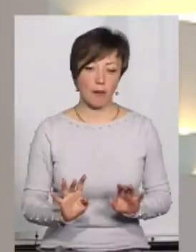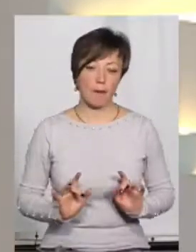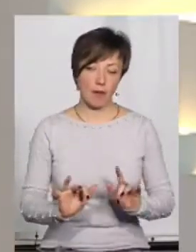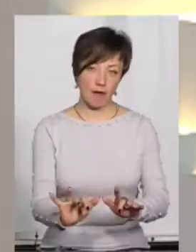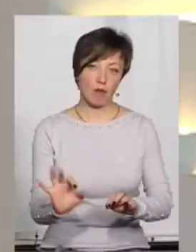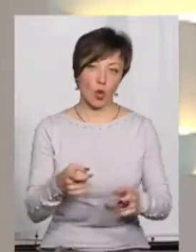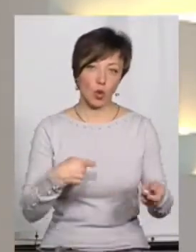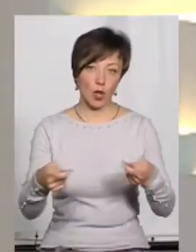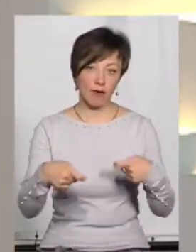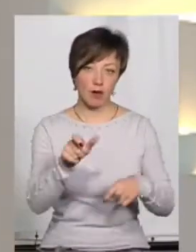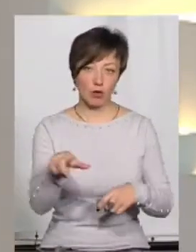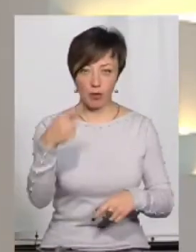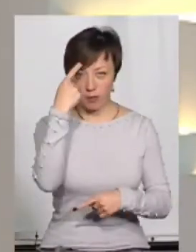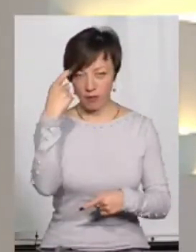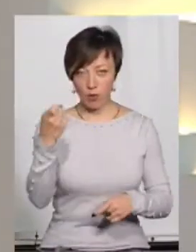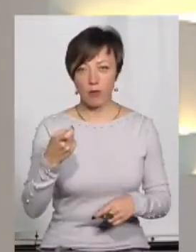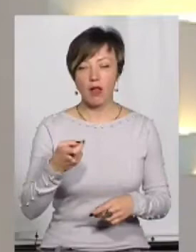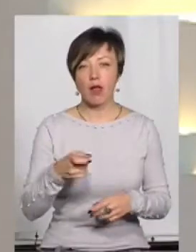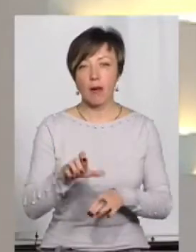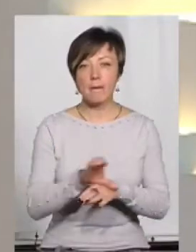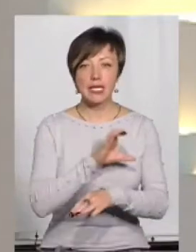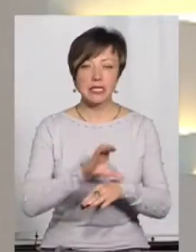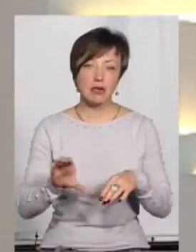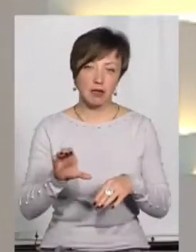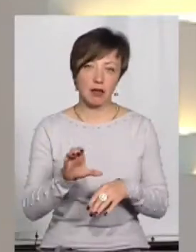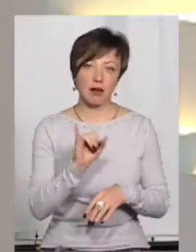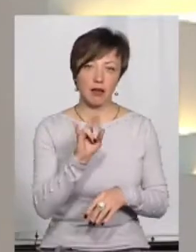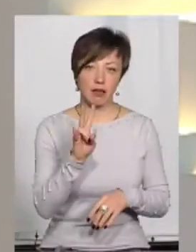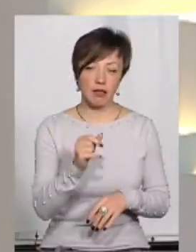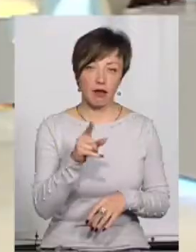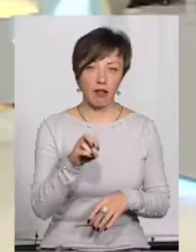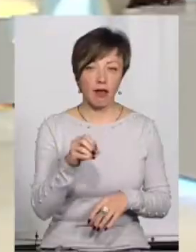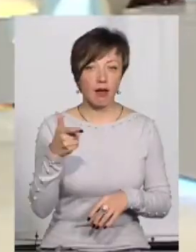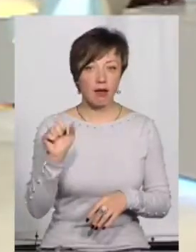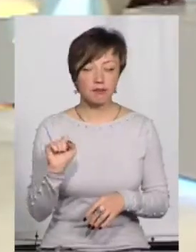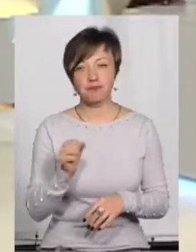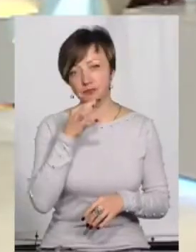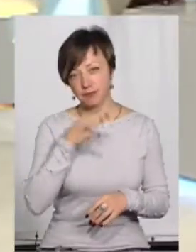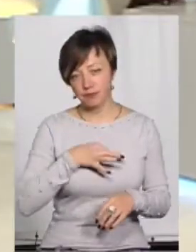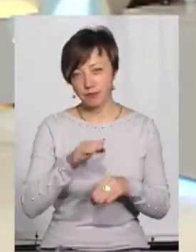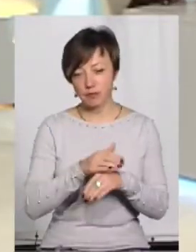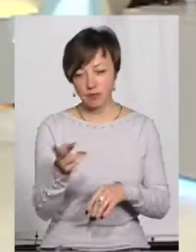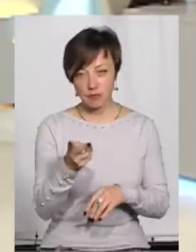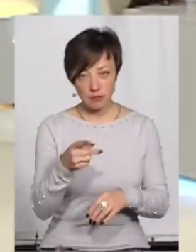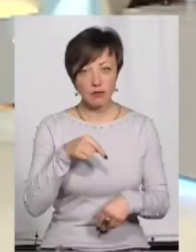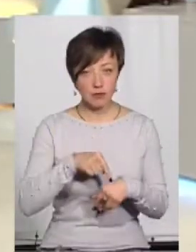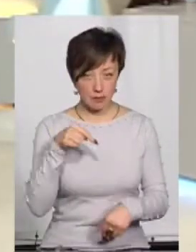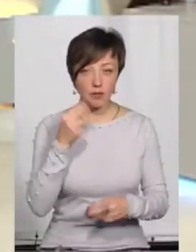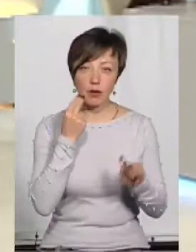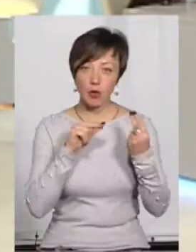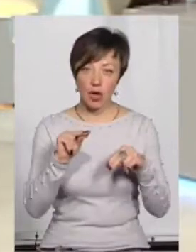по торгівлі людьми, про це повідомила Інна Глега. Скажіть, пані Оксано, і пані Лілія, ви відчуваєте